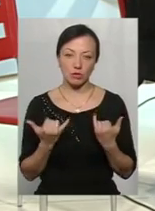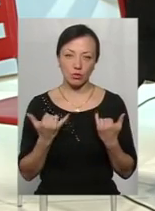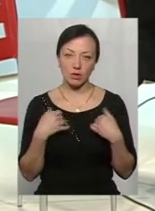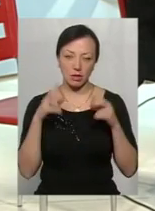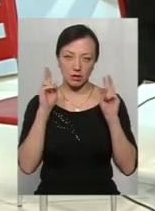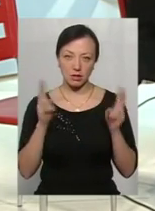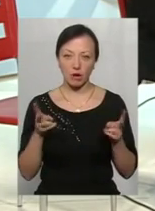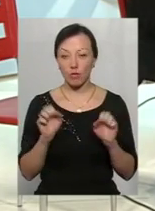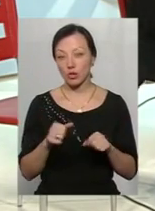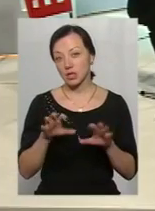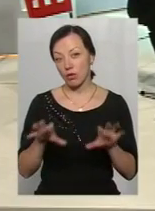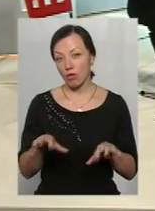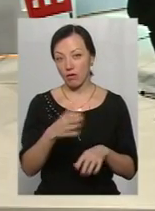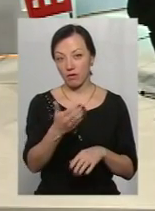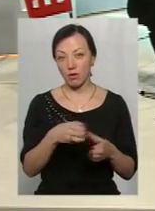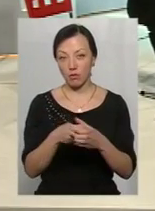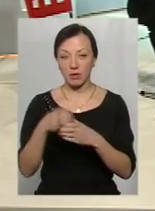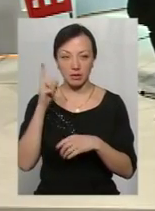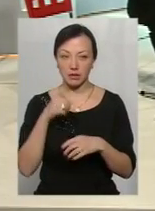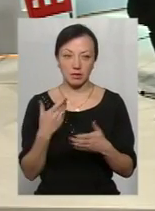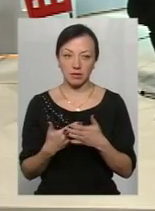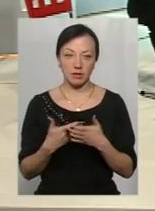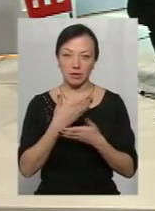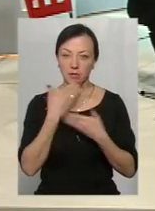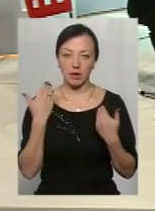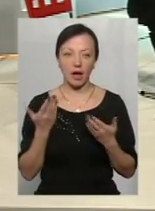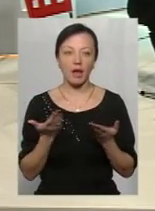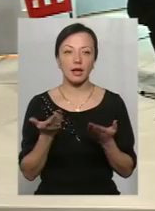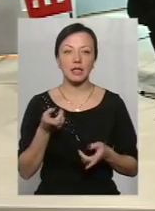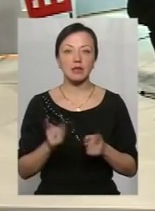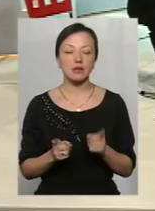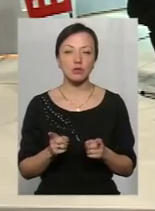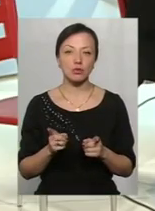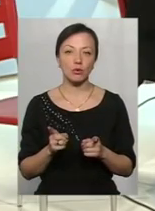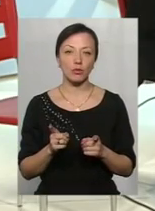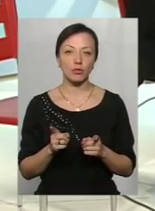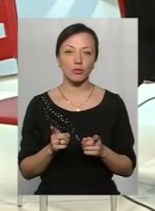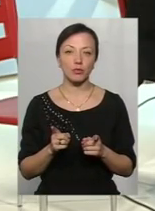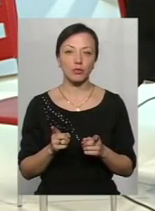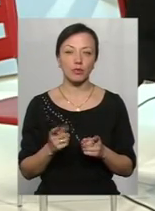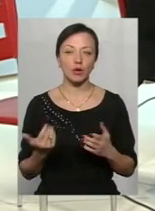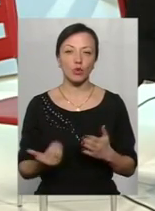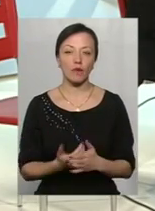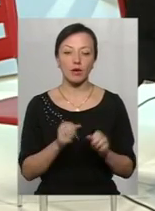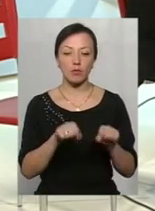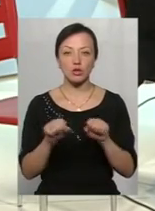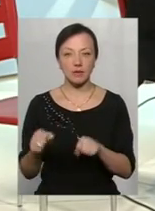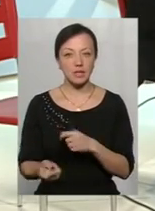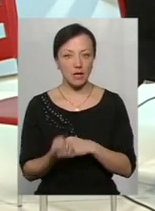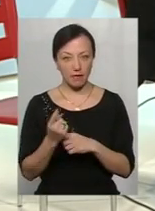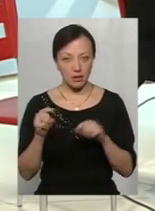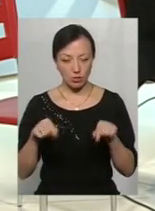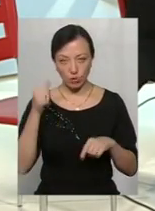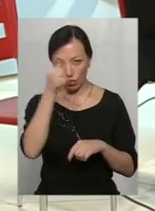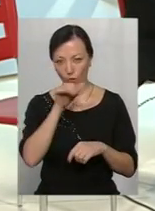здається, не знаю. Може, знають голови громад? Здається, немає. А які дійсно нові можливості з'являться цього